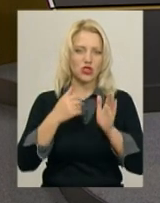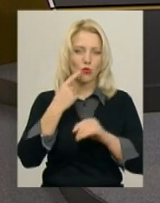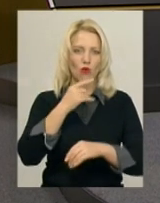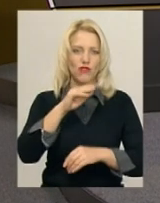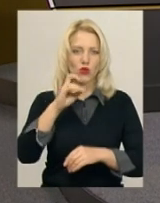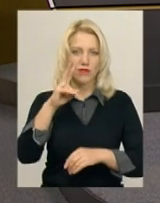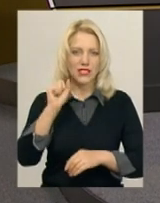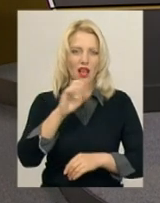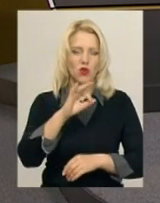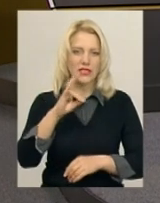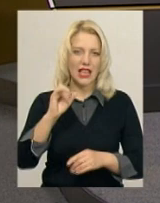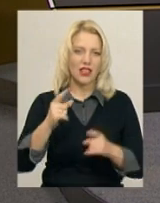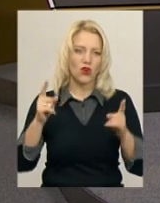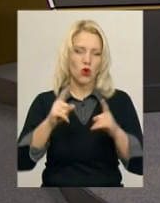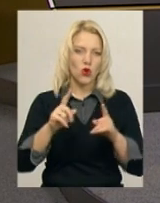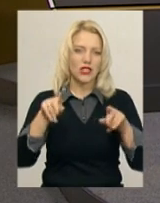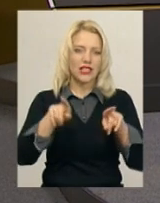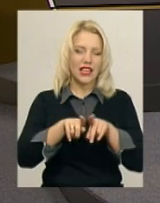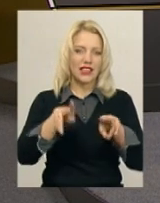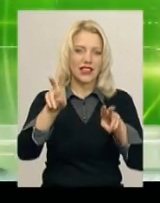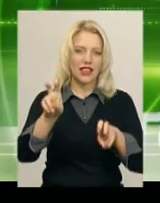Фіновська. Спершу коротко про такі теми.